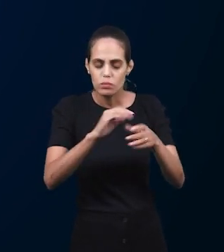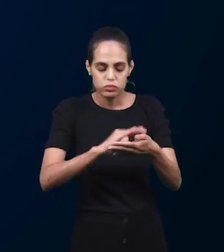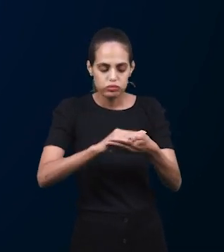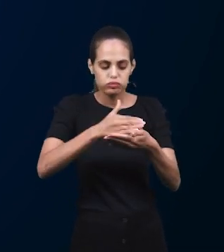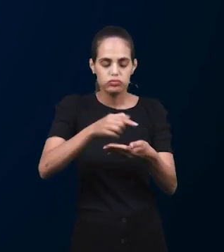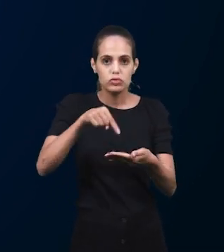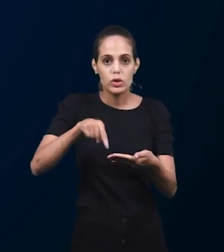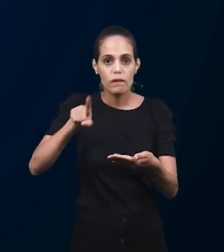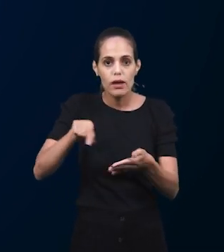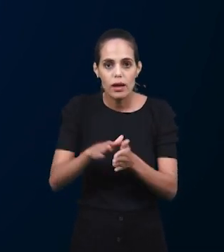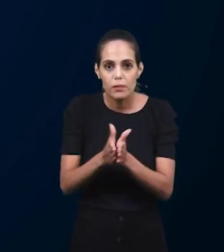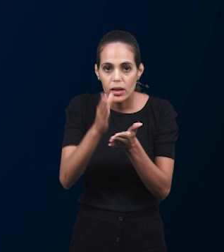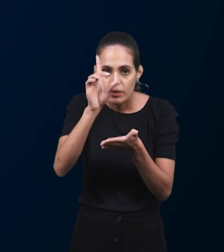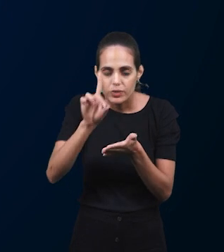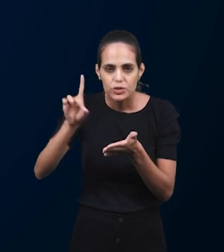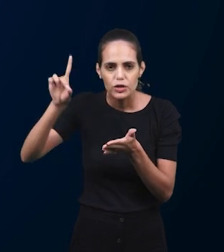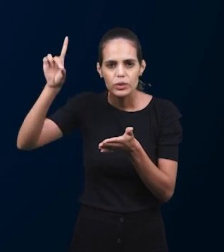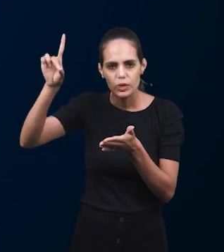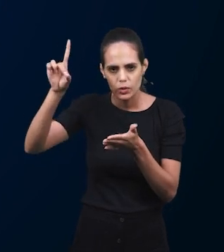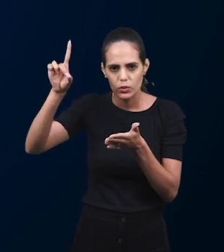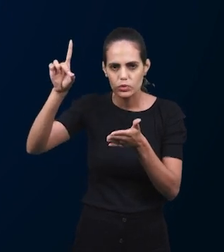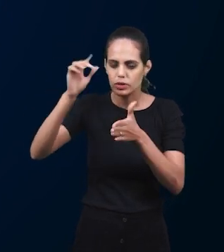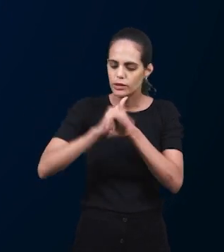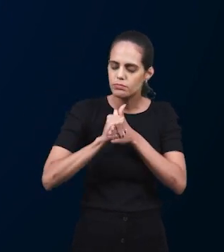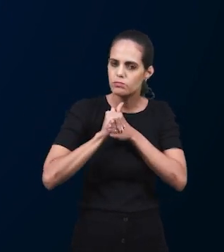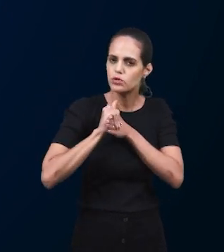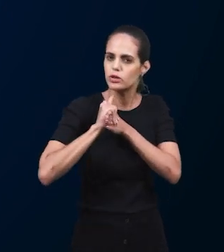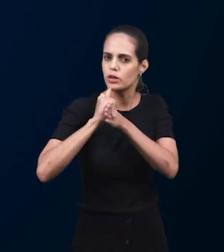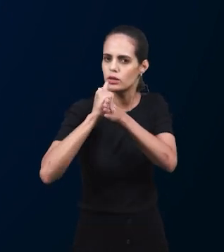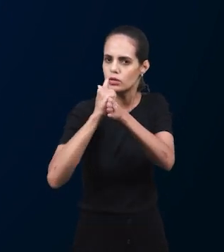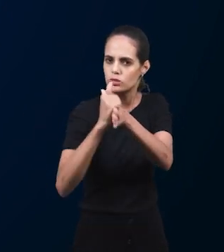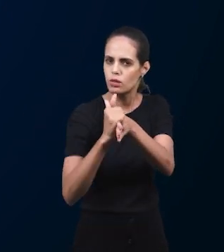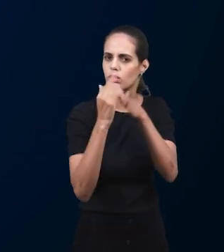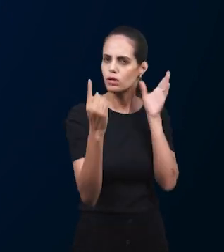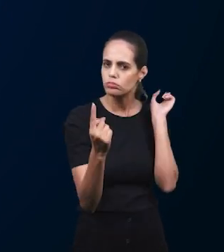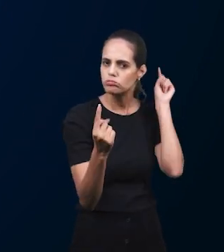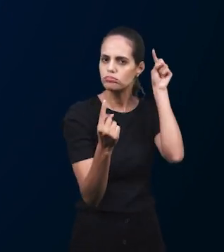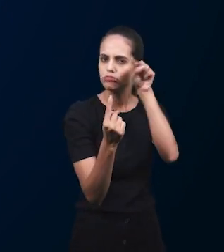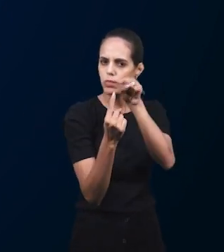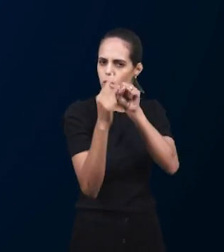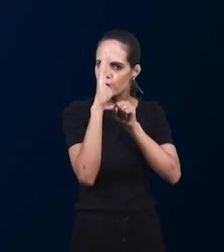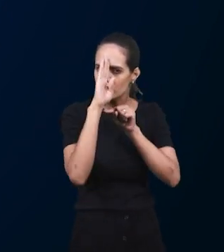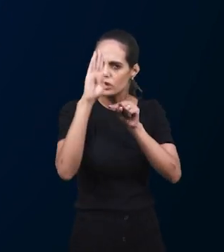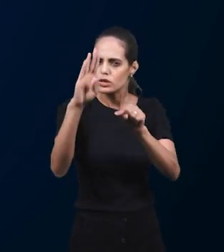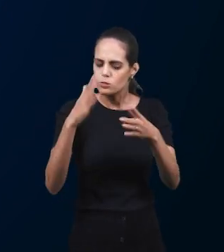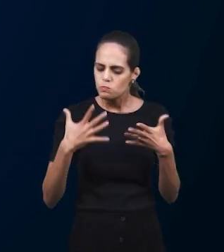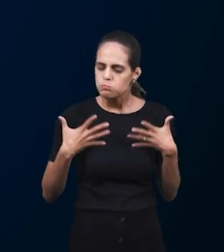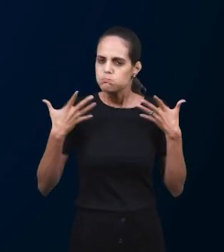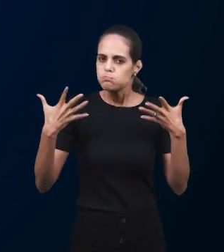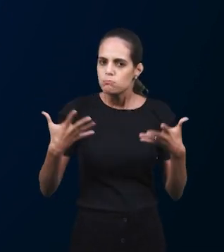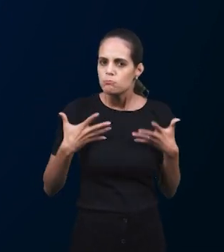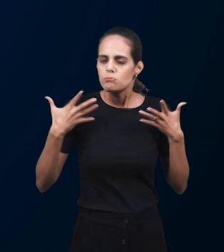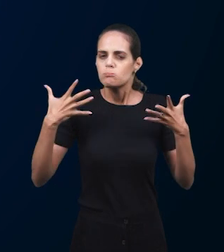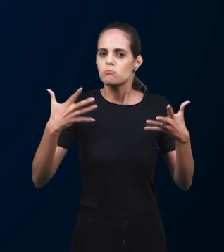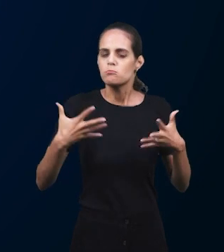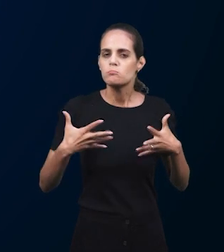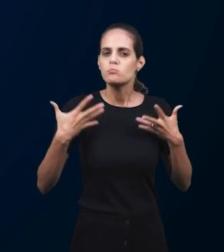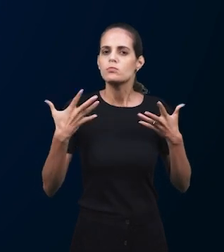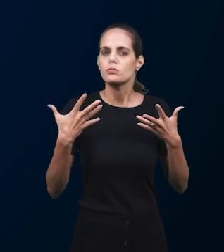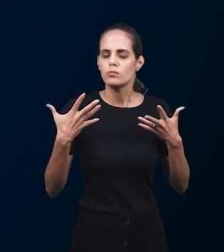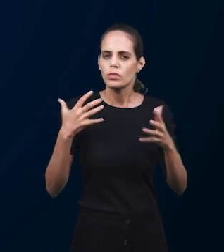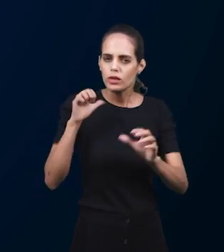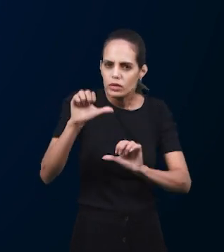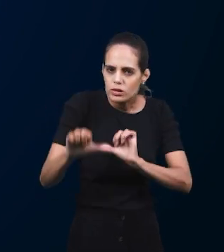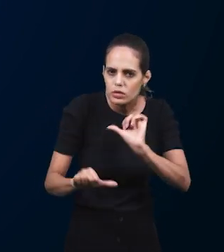Сокровище говорит о Слове Божьем, которое является нашей, направляющей нашим компасом, направляет нас.